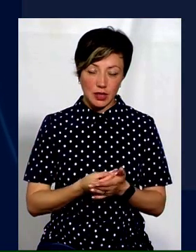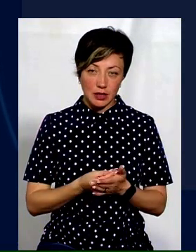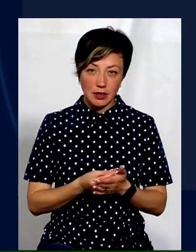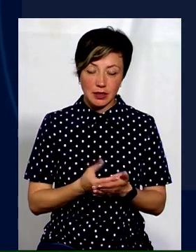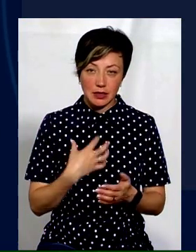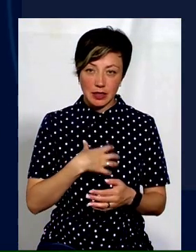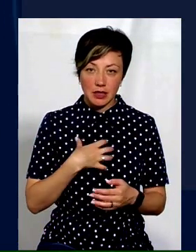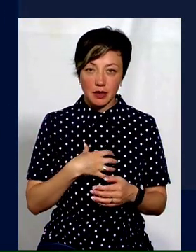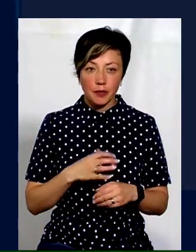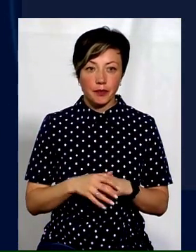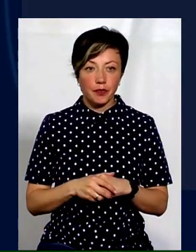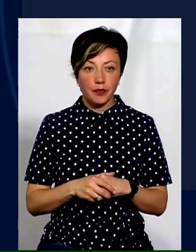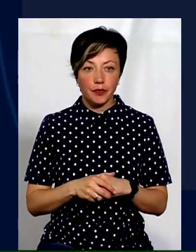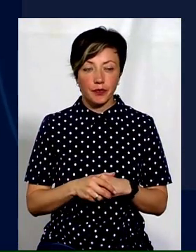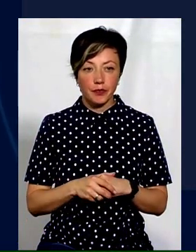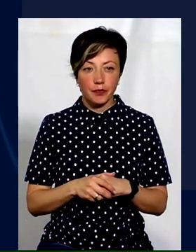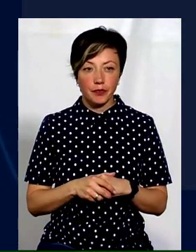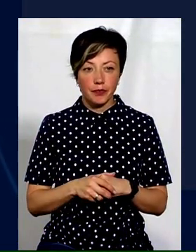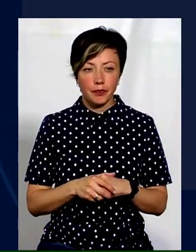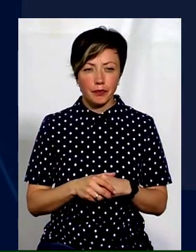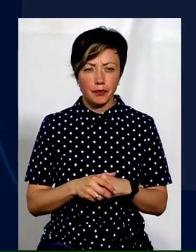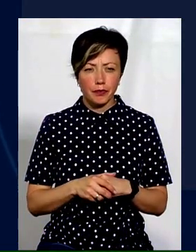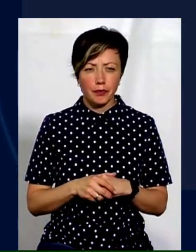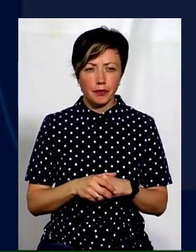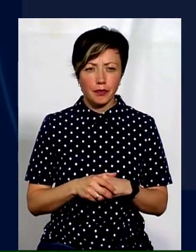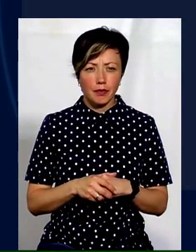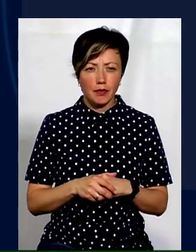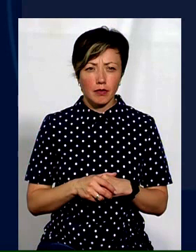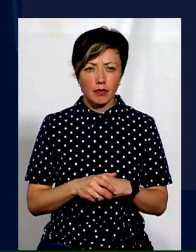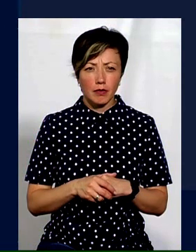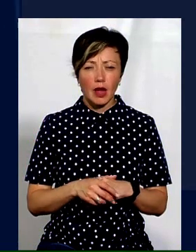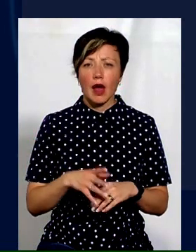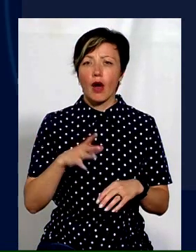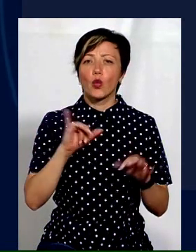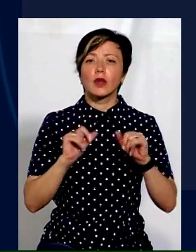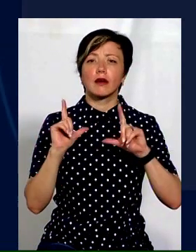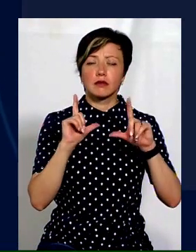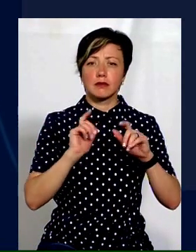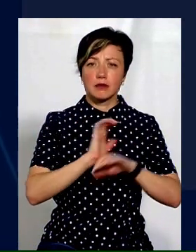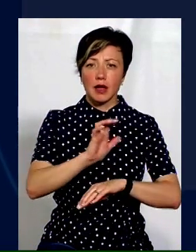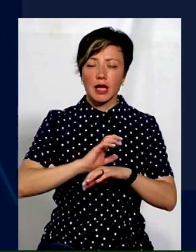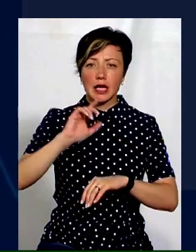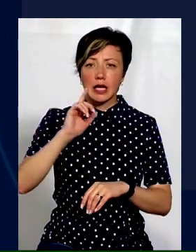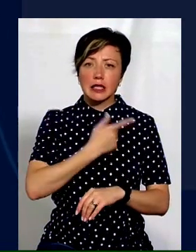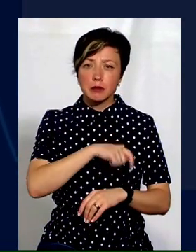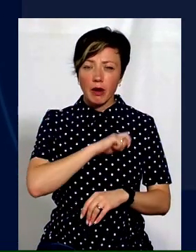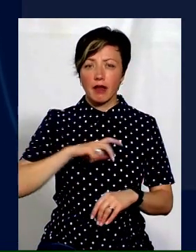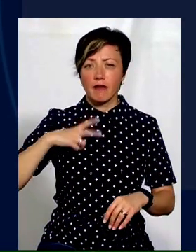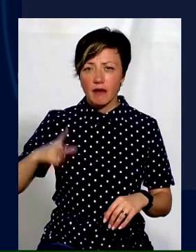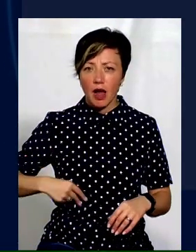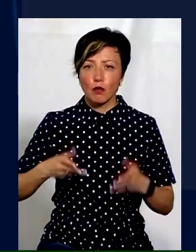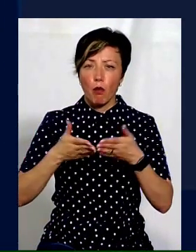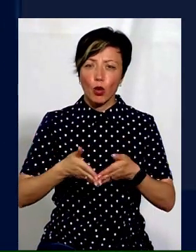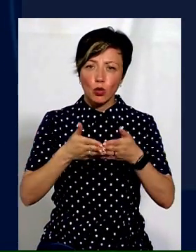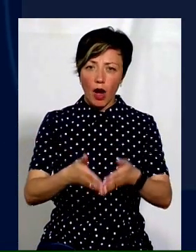Насправді, найбільше споживачем раблика, потім, який йде з Литви, зразу в іншу кровіно, це є Іспанія, Італія, Франція, Португалія. Французи, вони